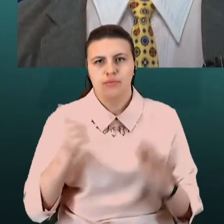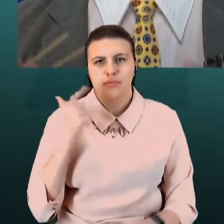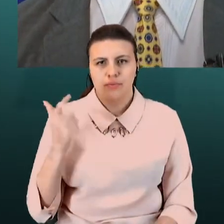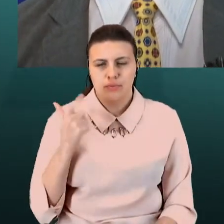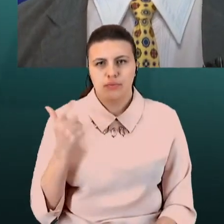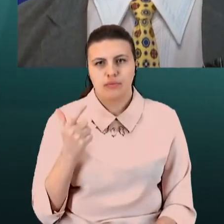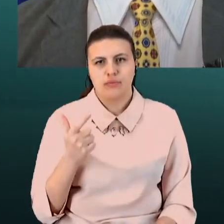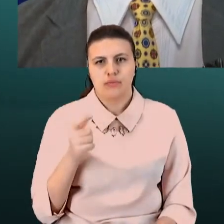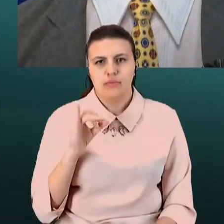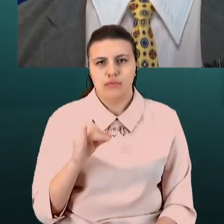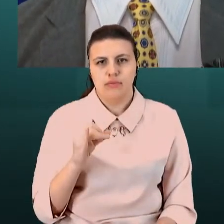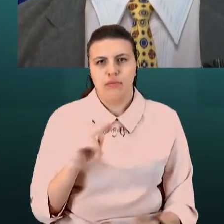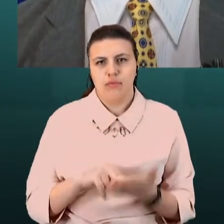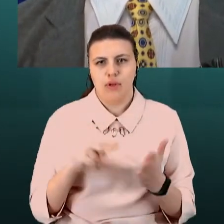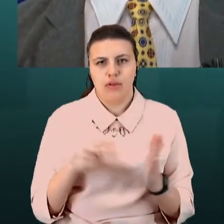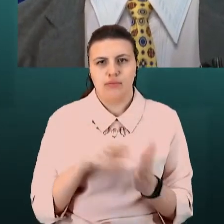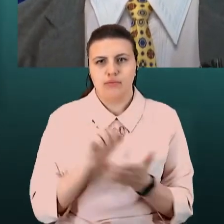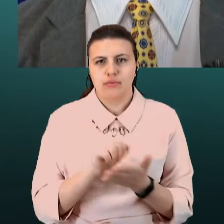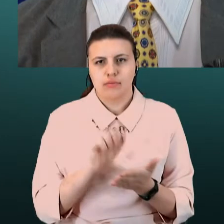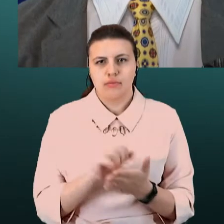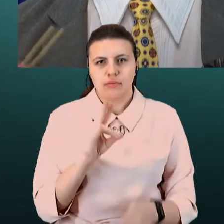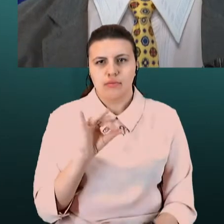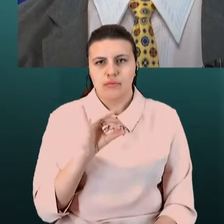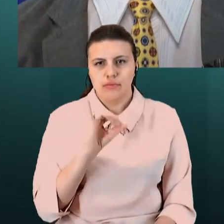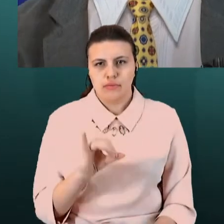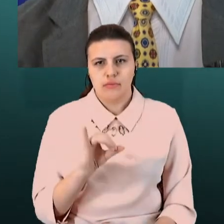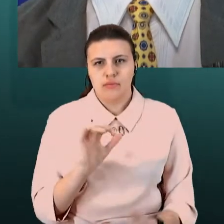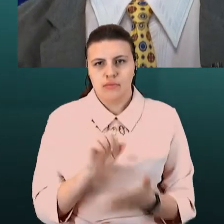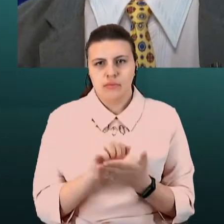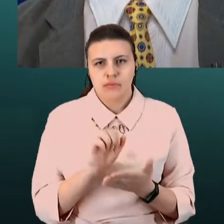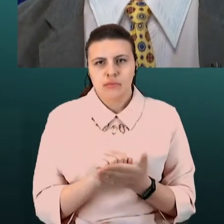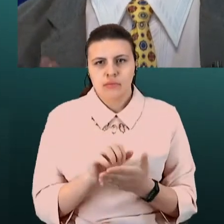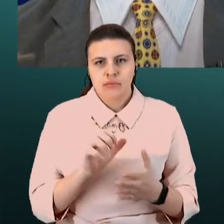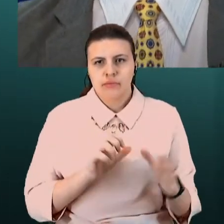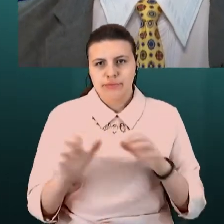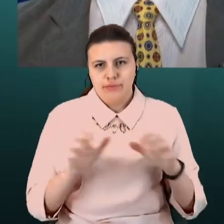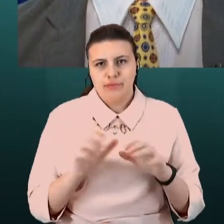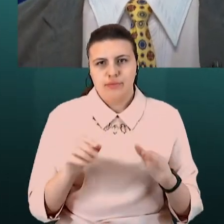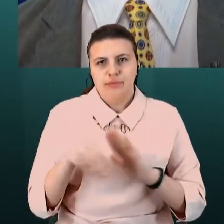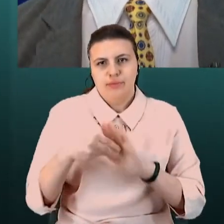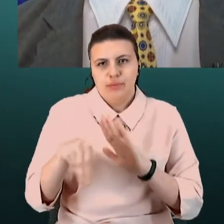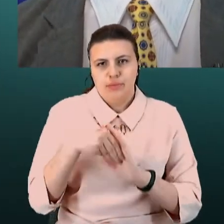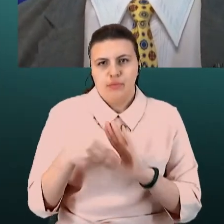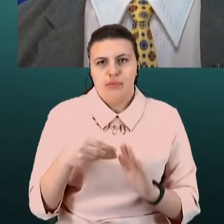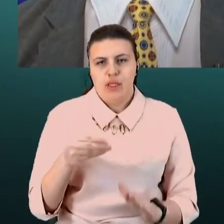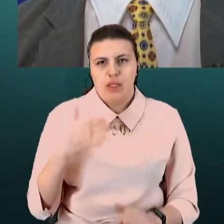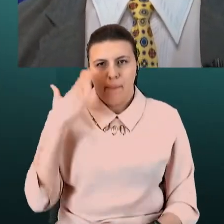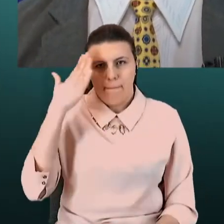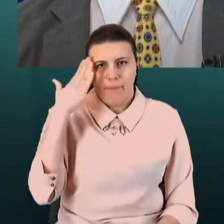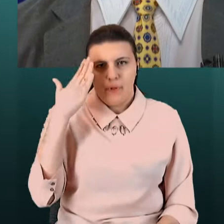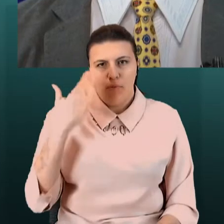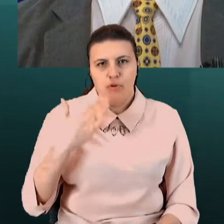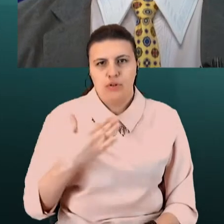і наміром займатися контрабандою, займатися корупцією, підкупати прикордонників і все-все-все далі по ланцюжку?